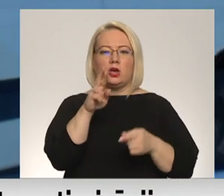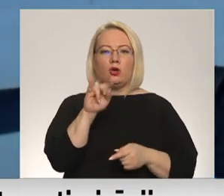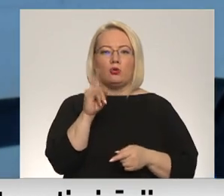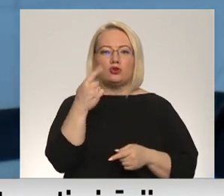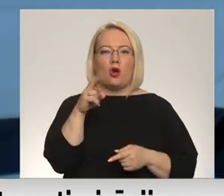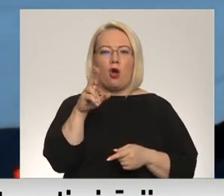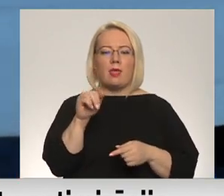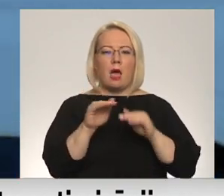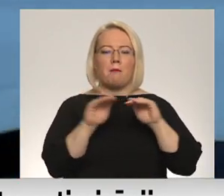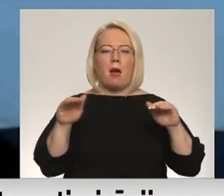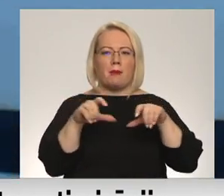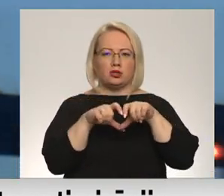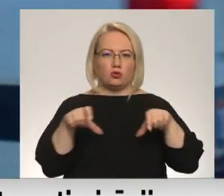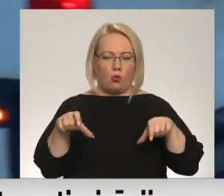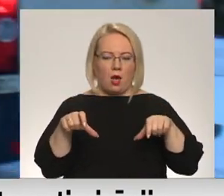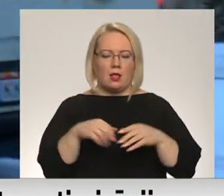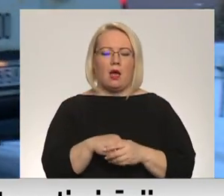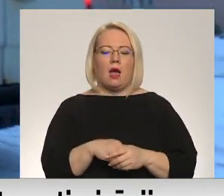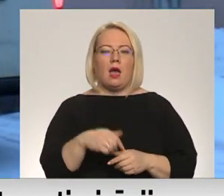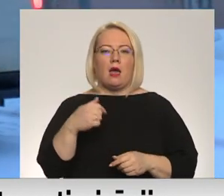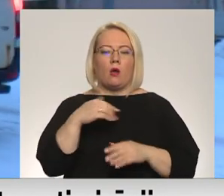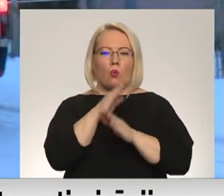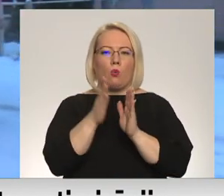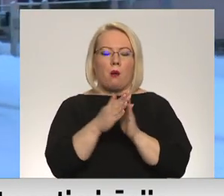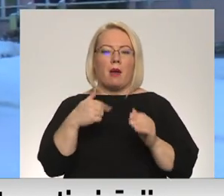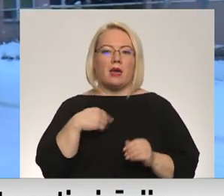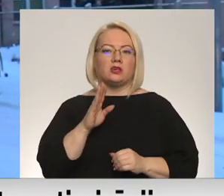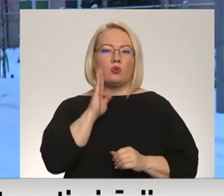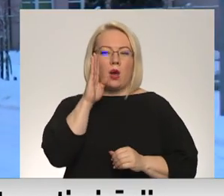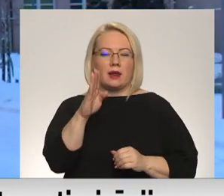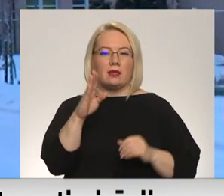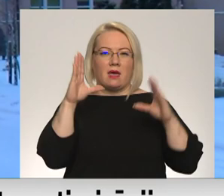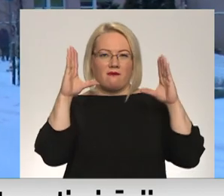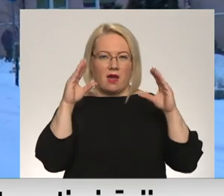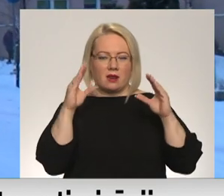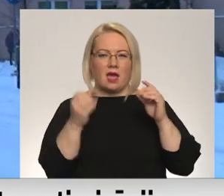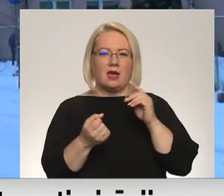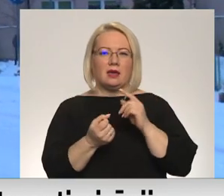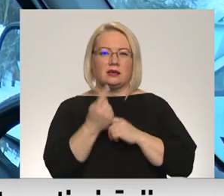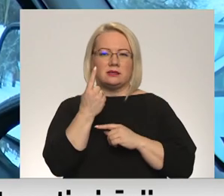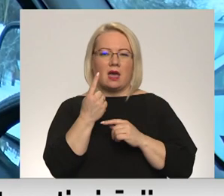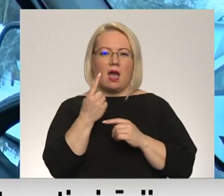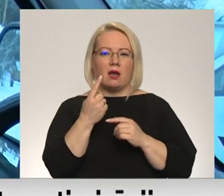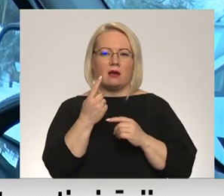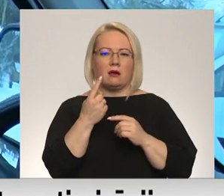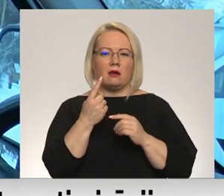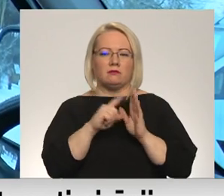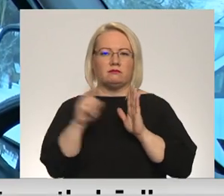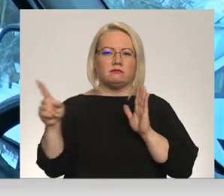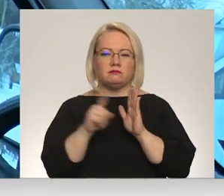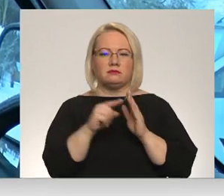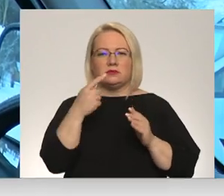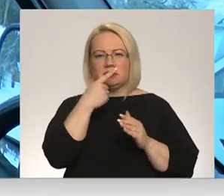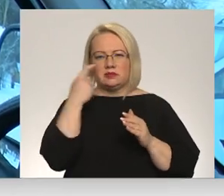pamatskola. Kopā es rītā vakarā maršruta sanāk kaut kur 170, plus